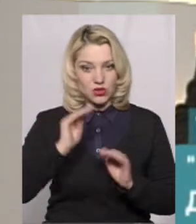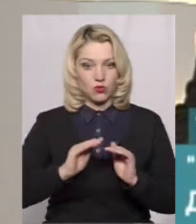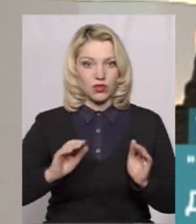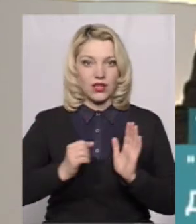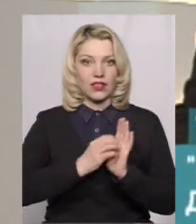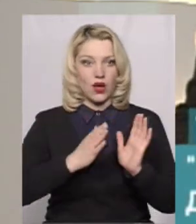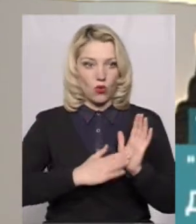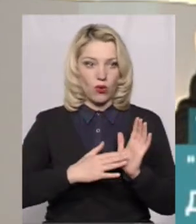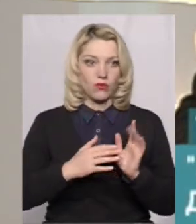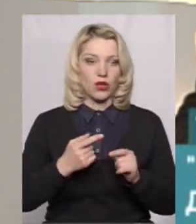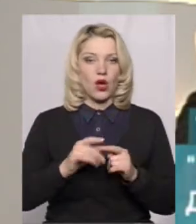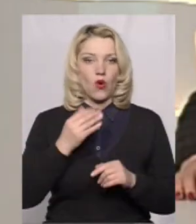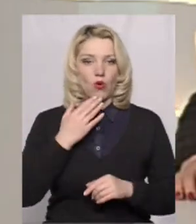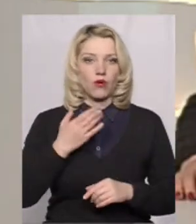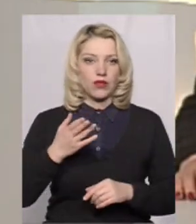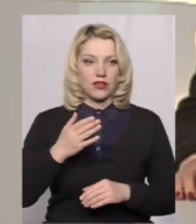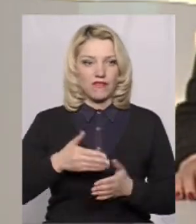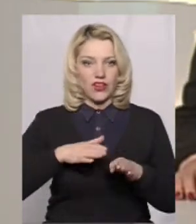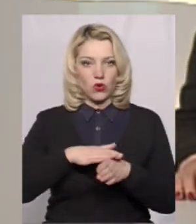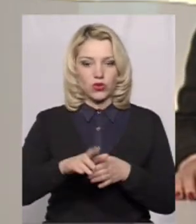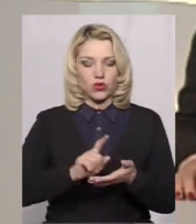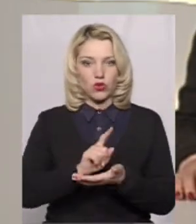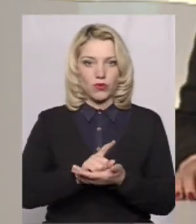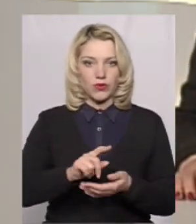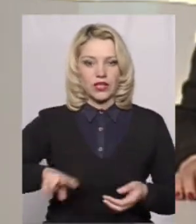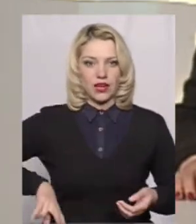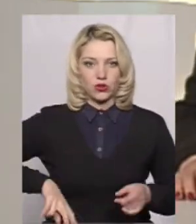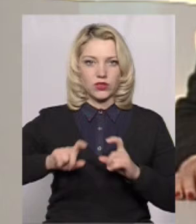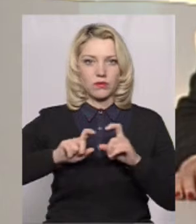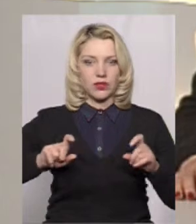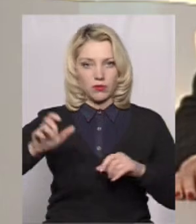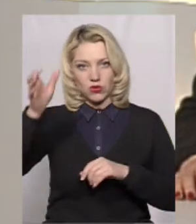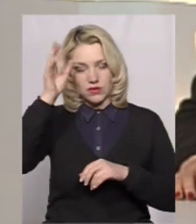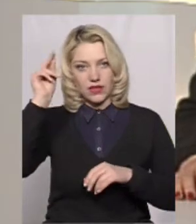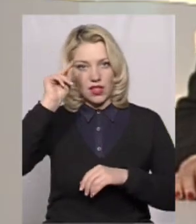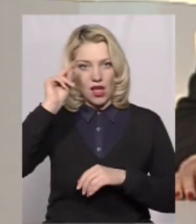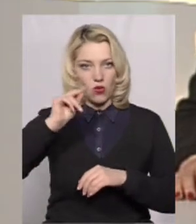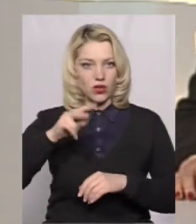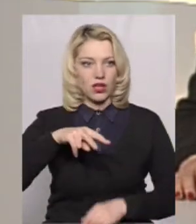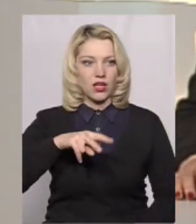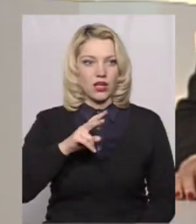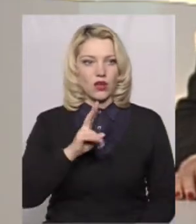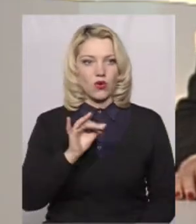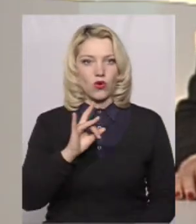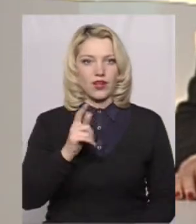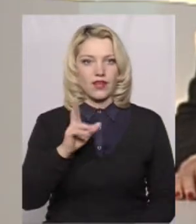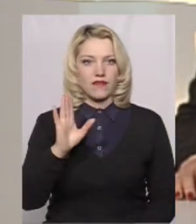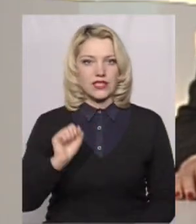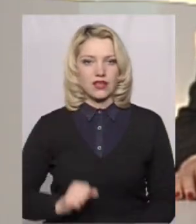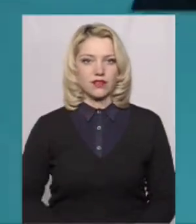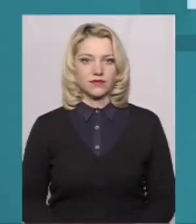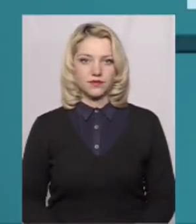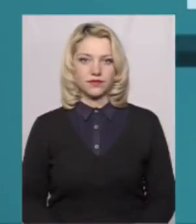на обліку у коментарі, виконуючи опов'язки директора Департаменту освіти і науки Людмили Корнієцької?